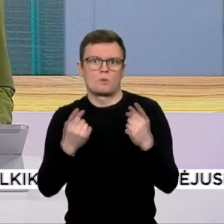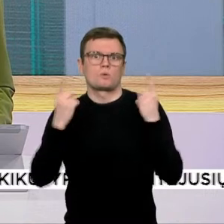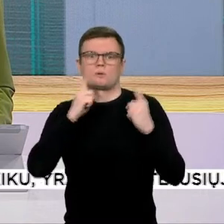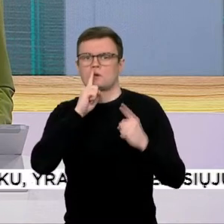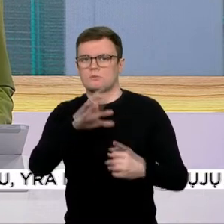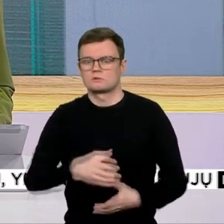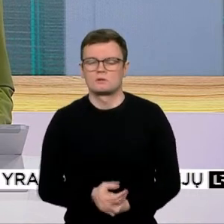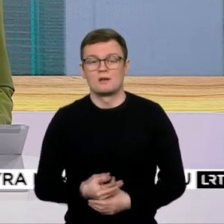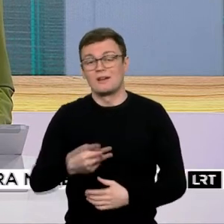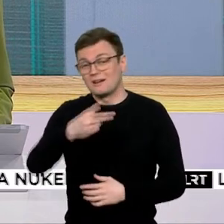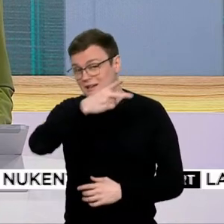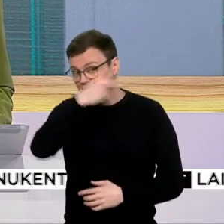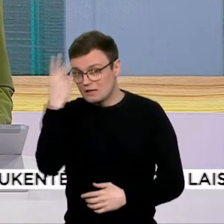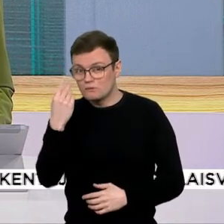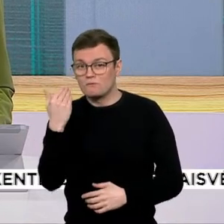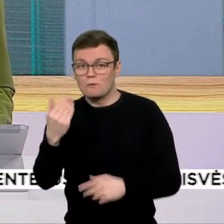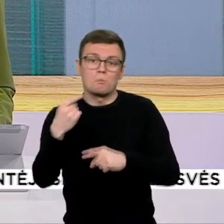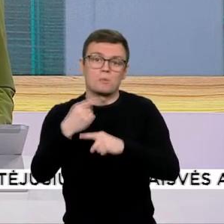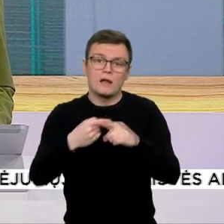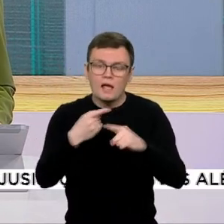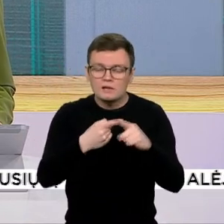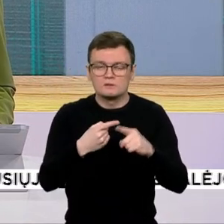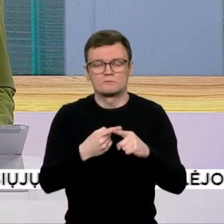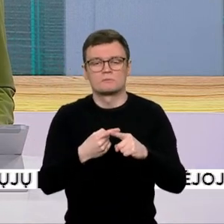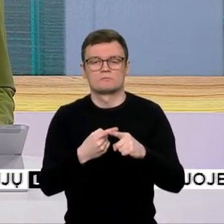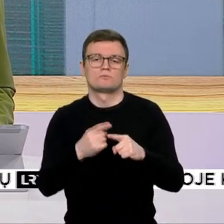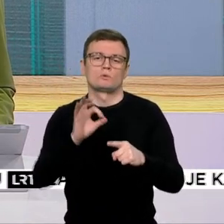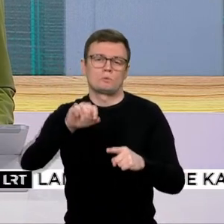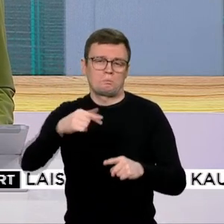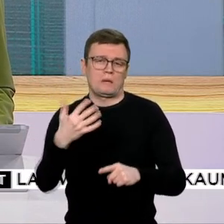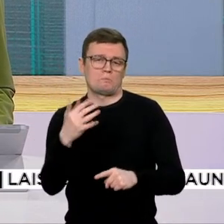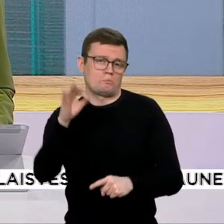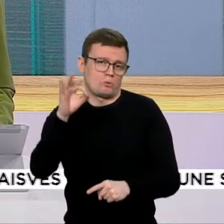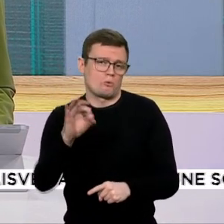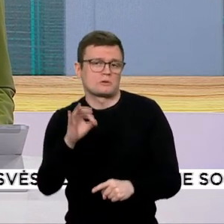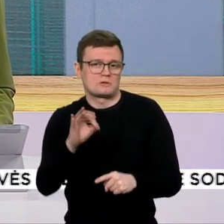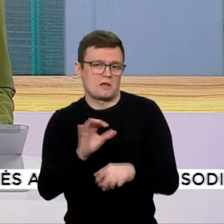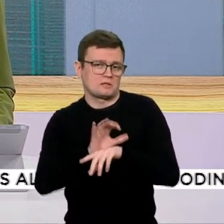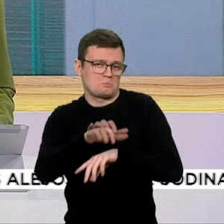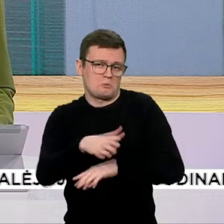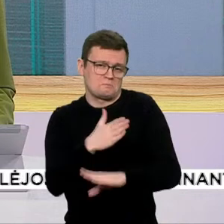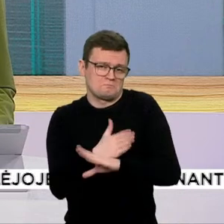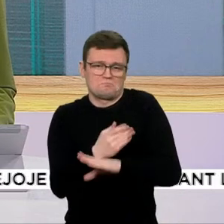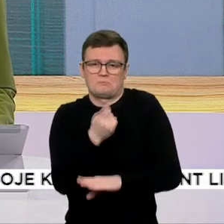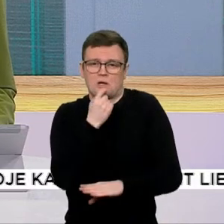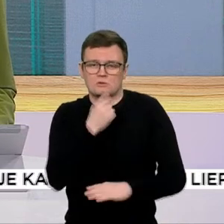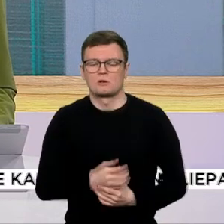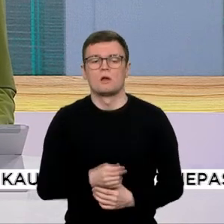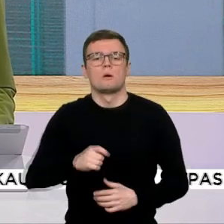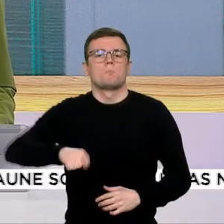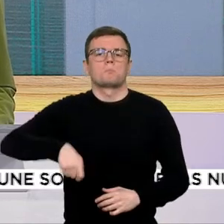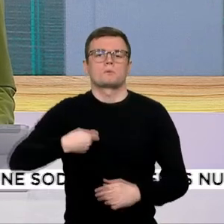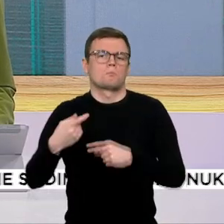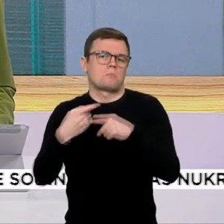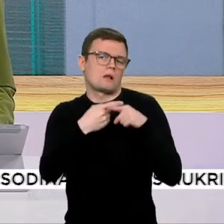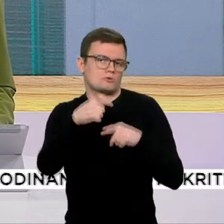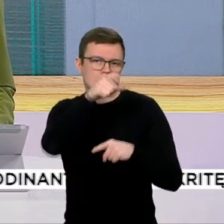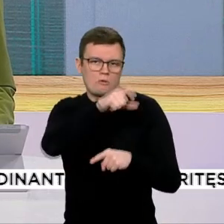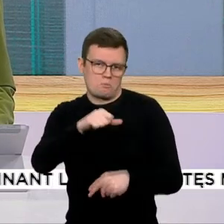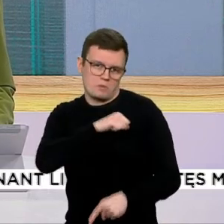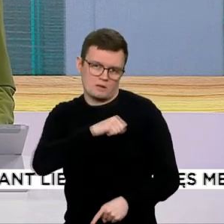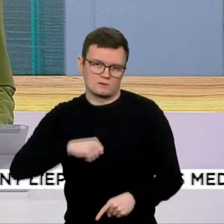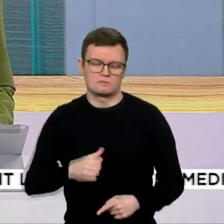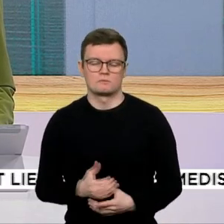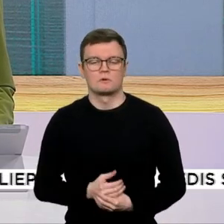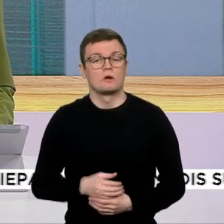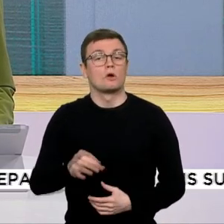pusės procento viso eksporto. Politikai teigia, žala bus padaryta tik patiems baltarusiams. Lukašenkos režimas pareiškia, kad